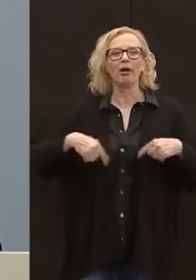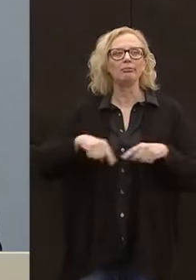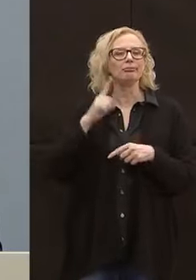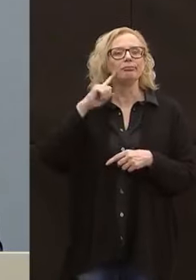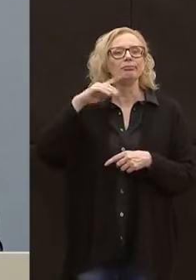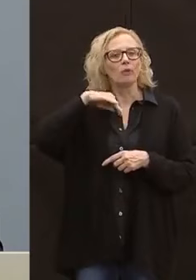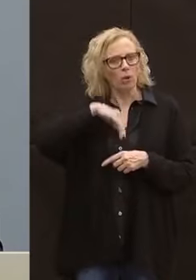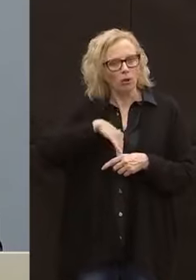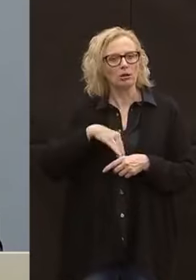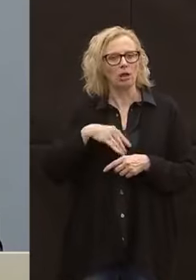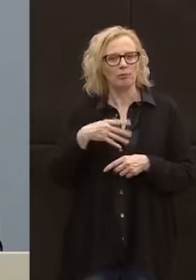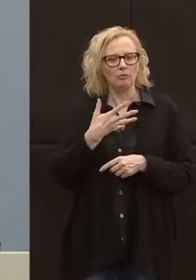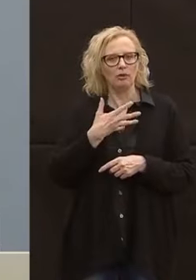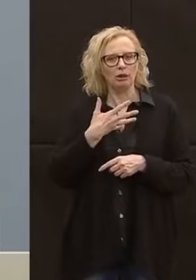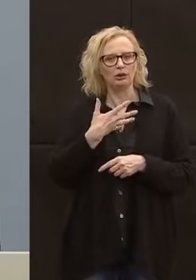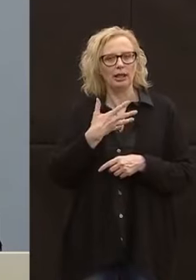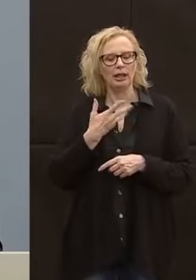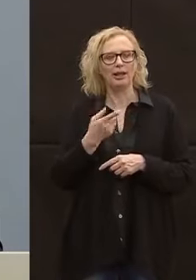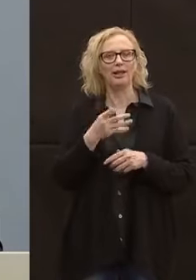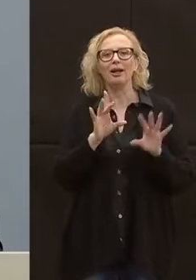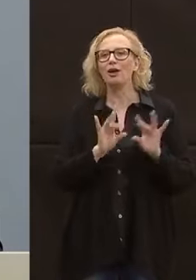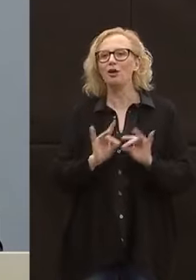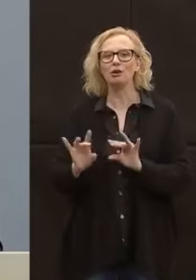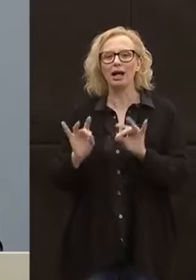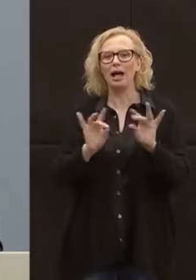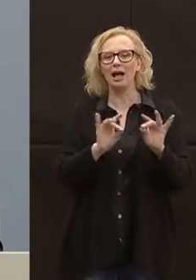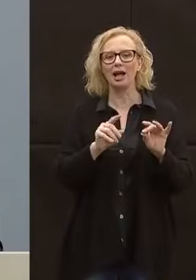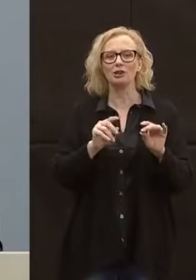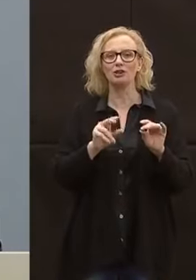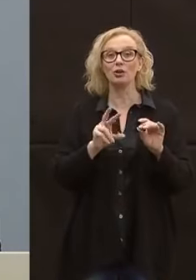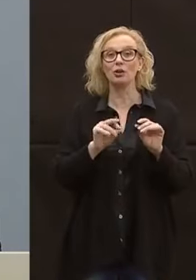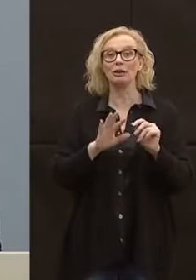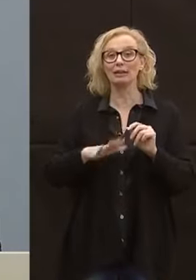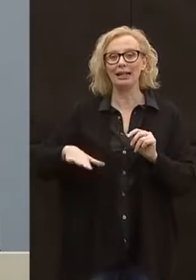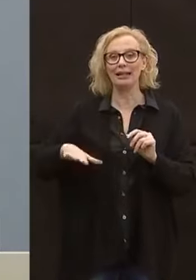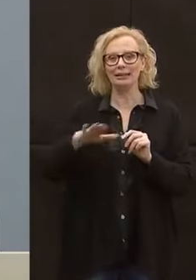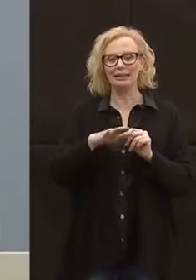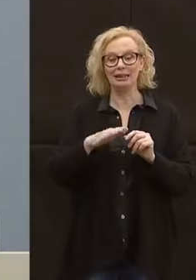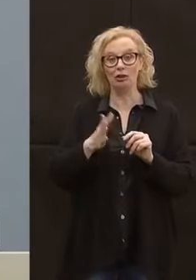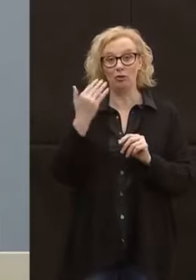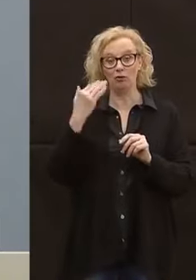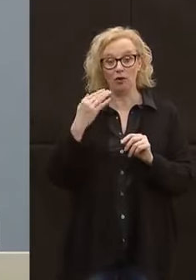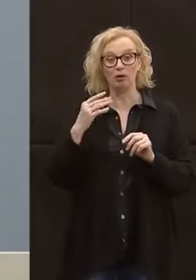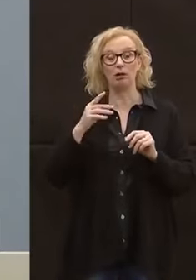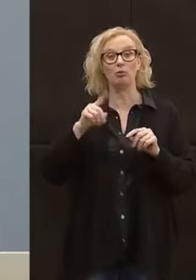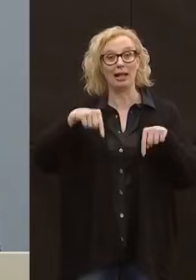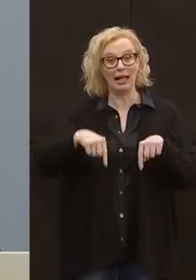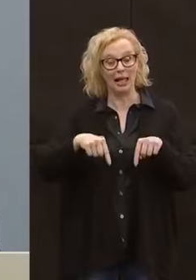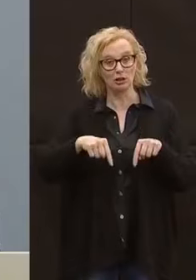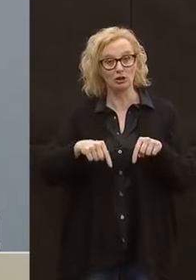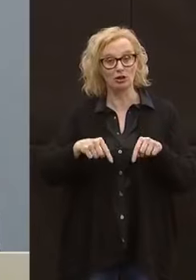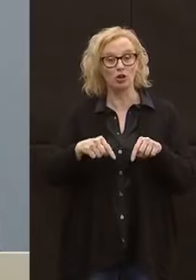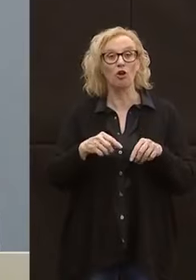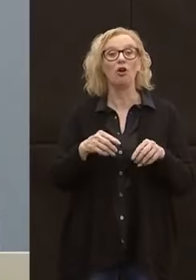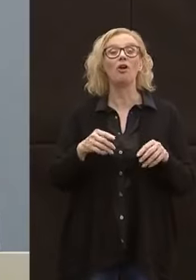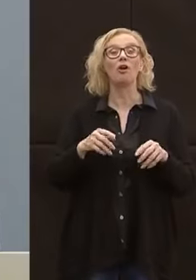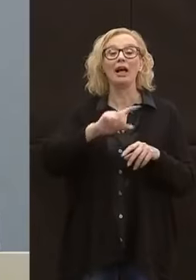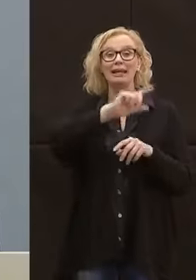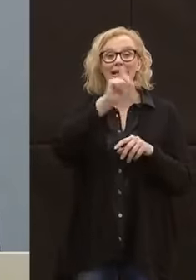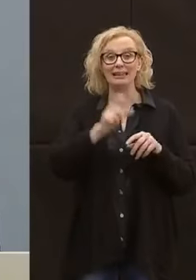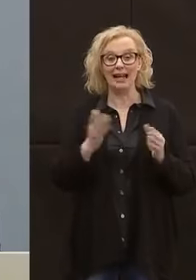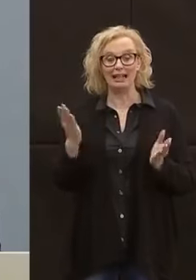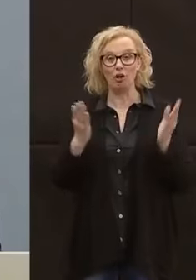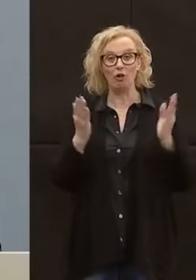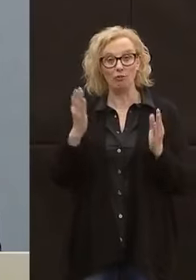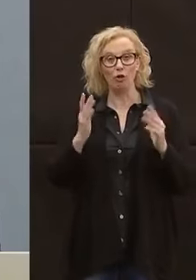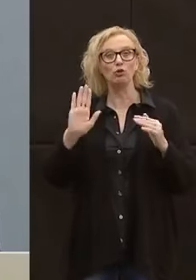e questo lo dobbiamo dire, che comunque il contagio in Trentino era ed è superiore alle medie nazionali, questo lo dobbiamo